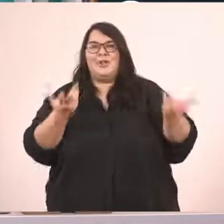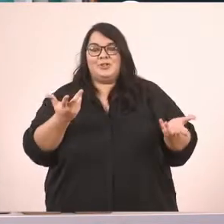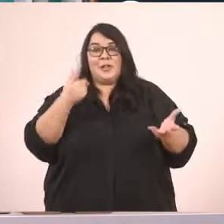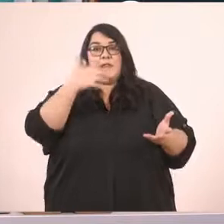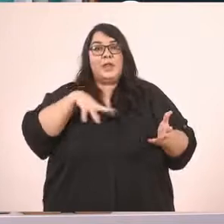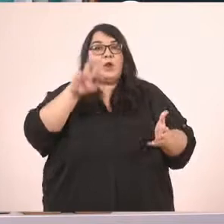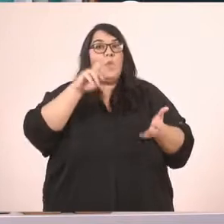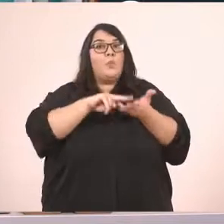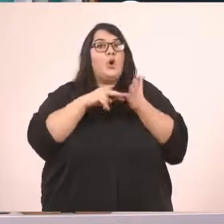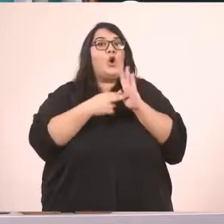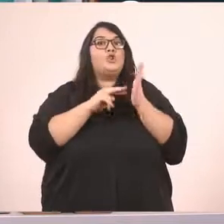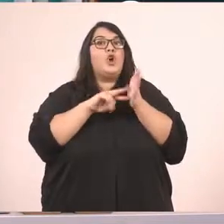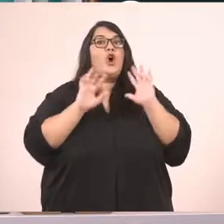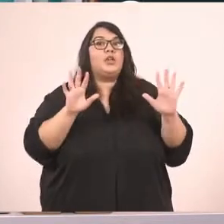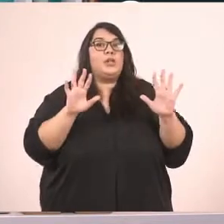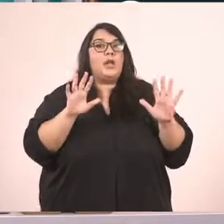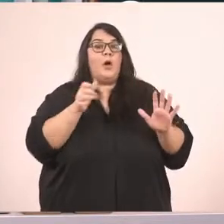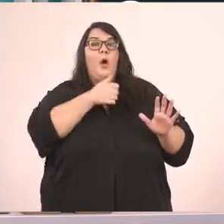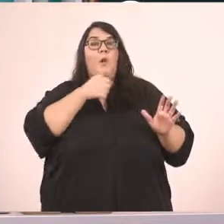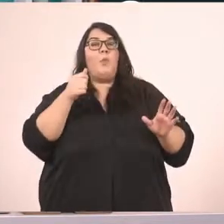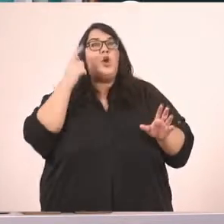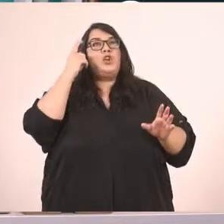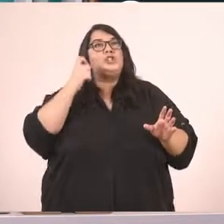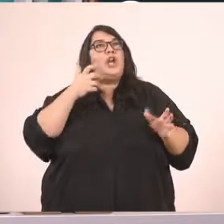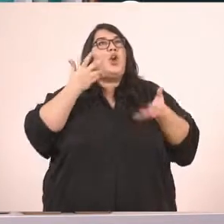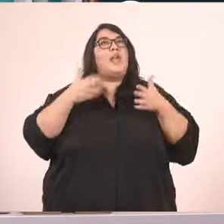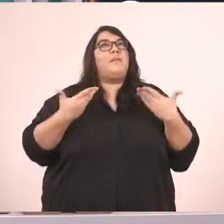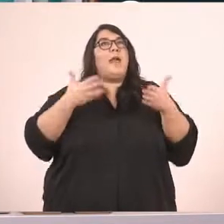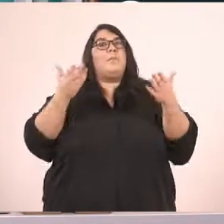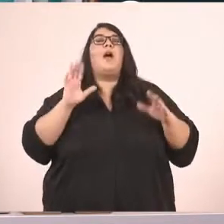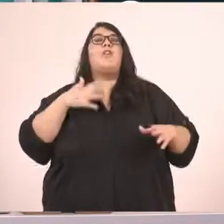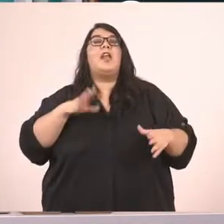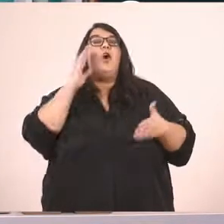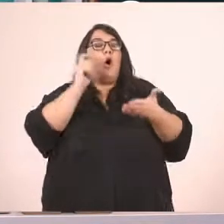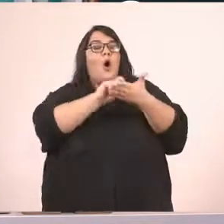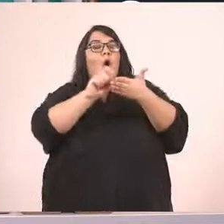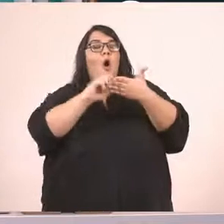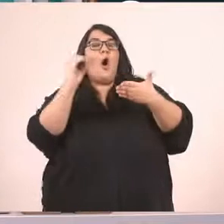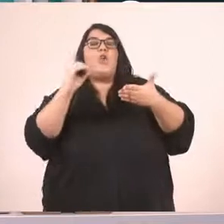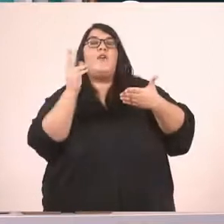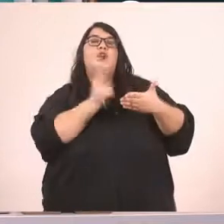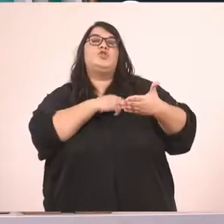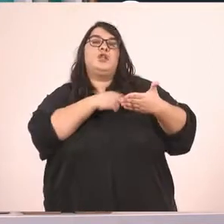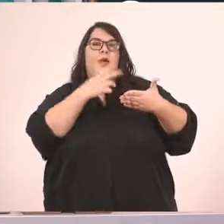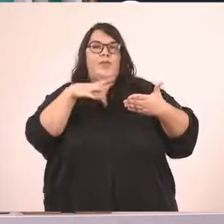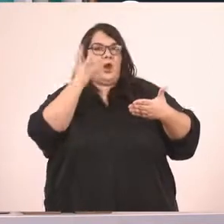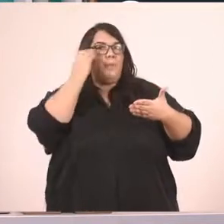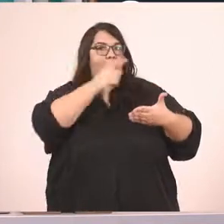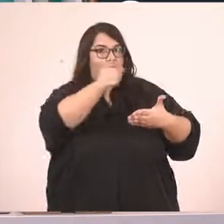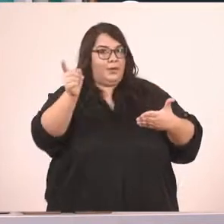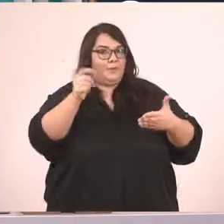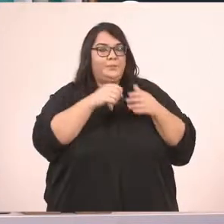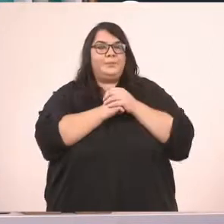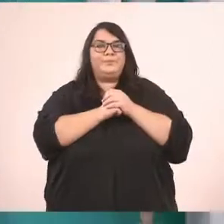γιατί δεν θέλω μόνο να μάθουμε να το λέμε σωστά, αλλά να μάθουμε και να το γράφουμε σωστά. Θέλω λοιπόν να πάτε στη